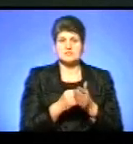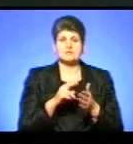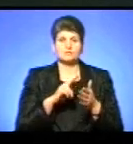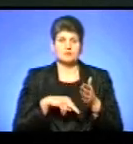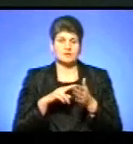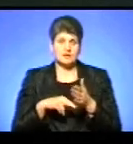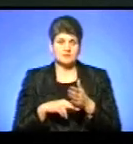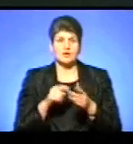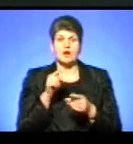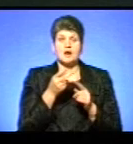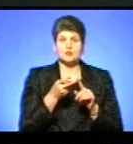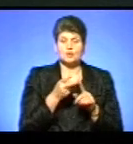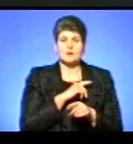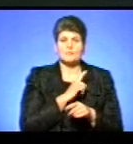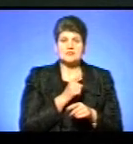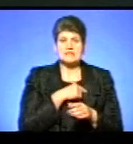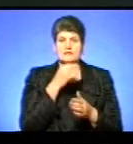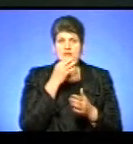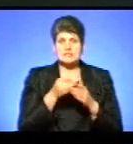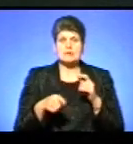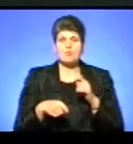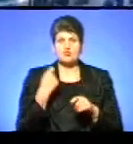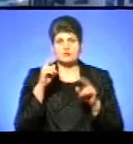поселіє відповідальність за порушення митних правил.